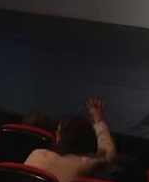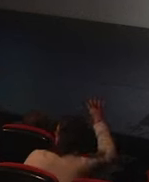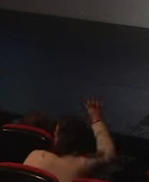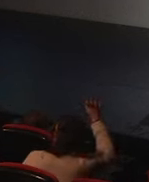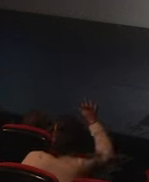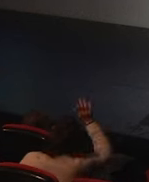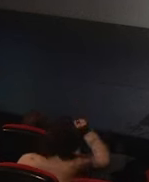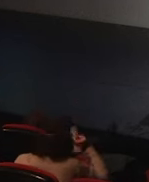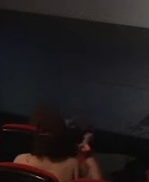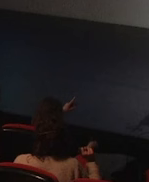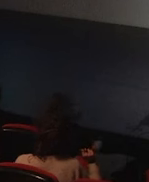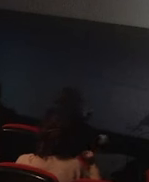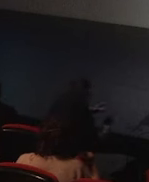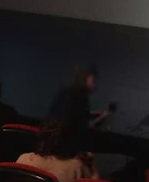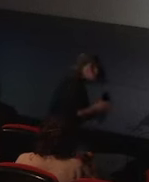est-ce que vous avez des questions oui